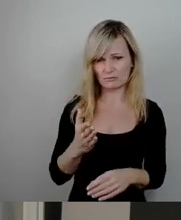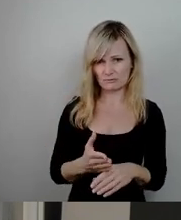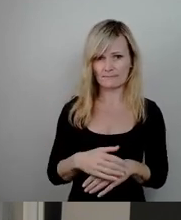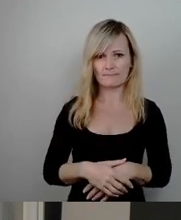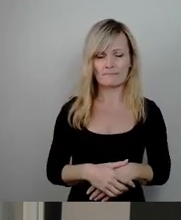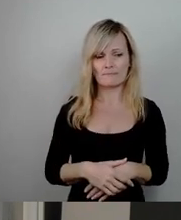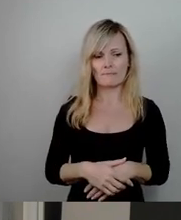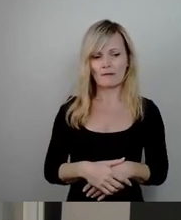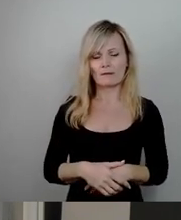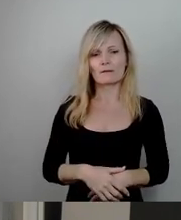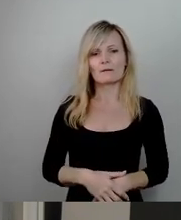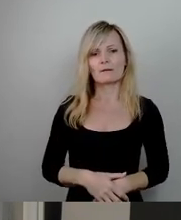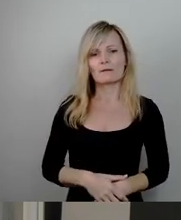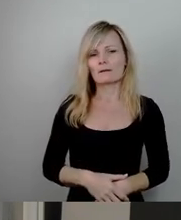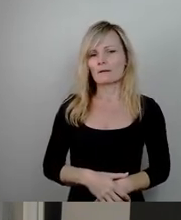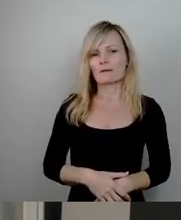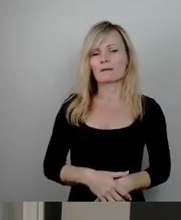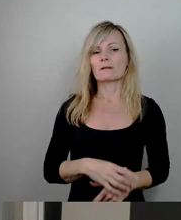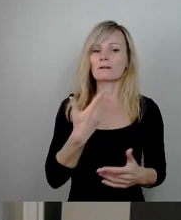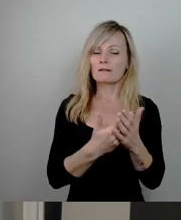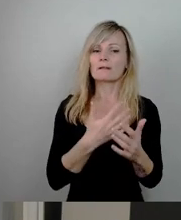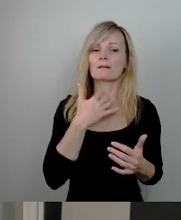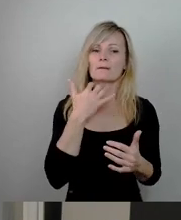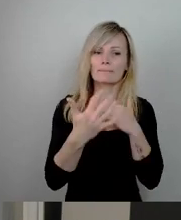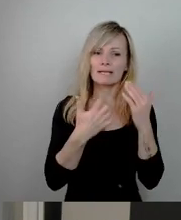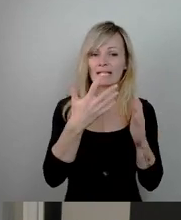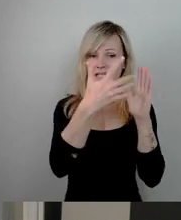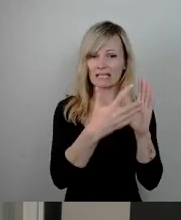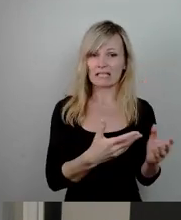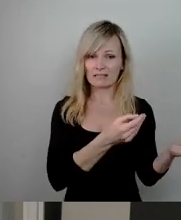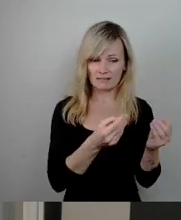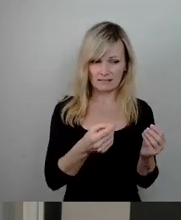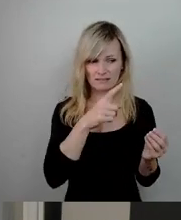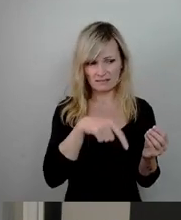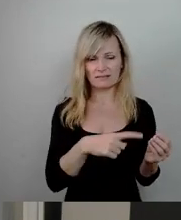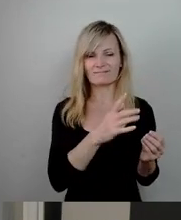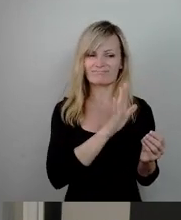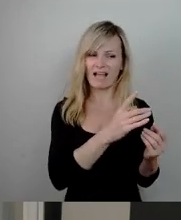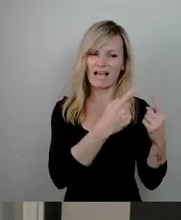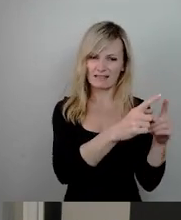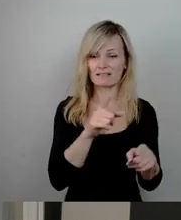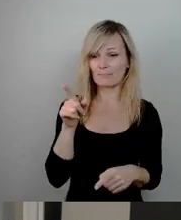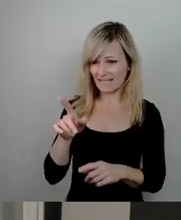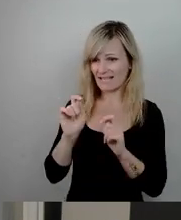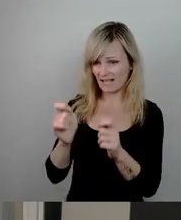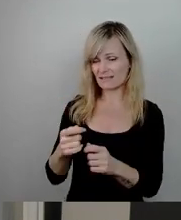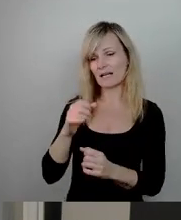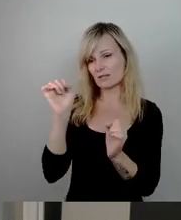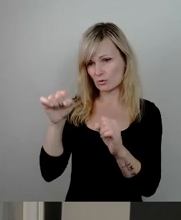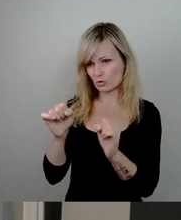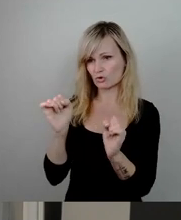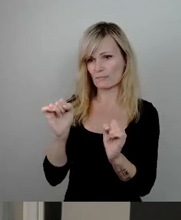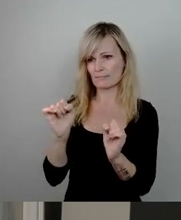was den federführenden Ausschussbericht betrifft, wir werden Ihrem Antrag jetzt zustimmen. Und wir werden nur aus einem Grund zustimmen,